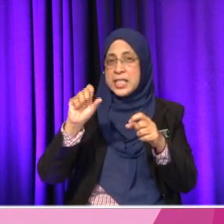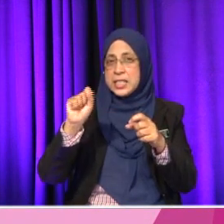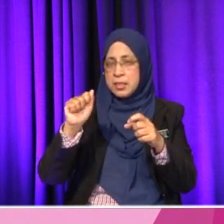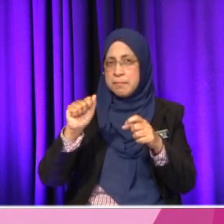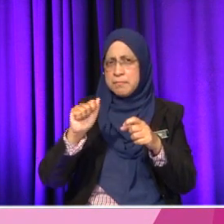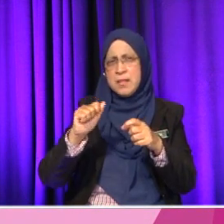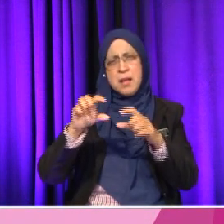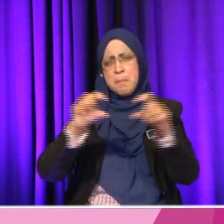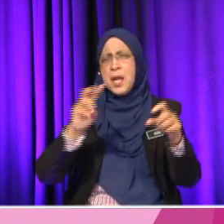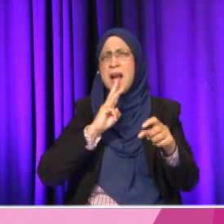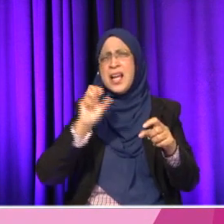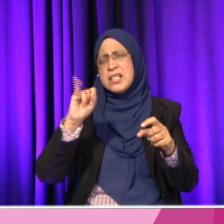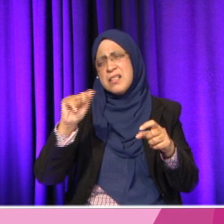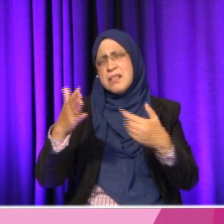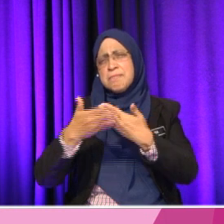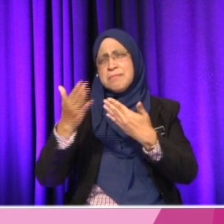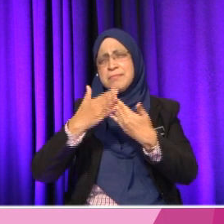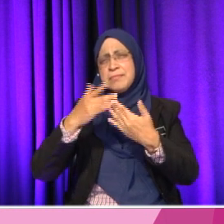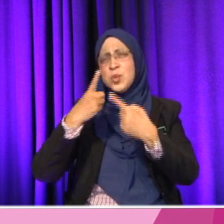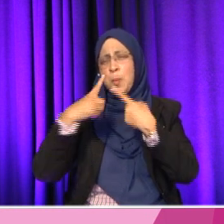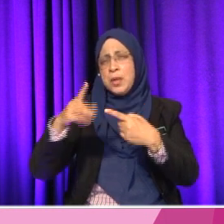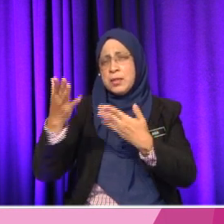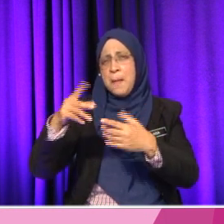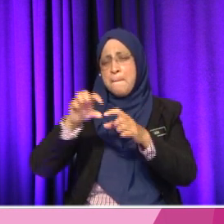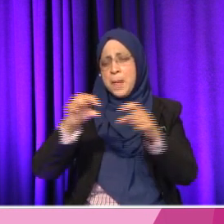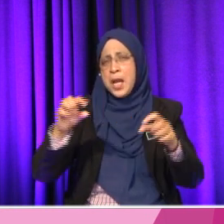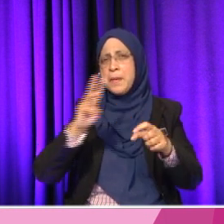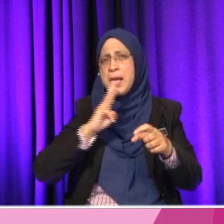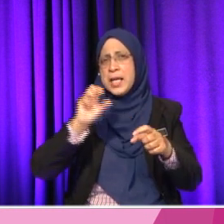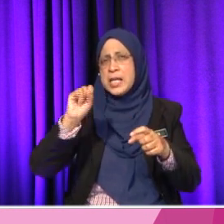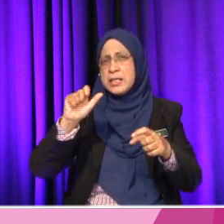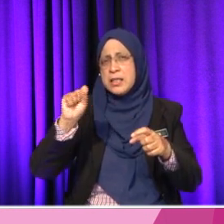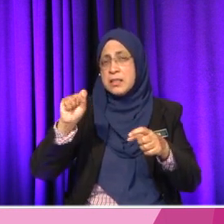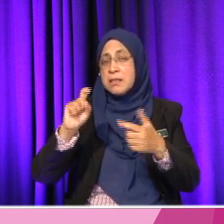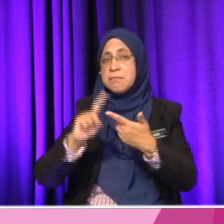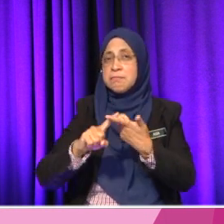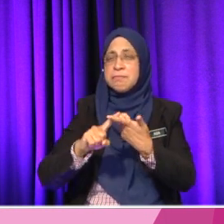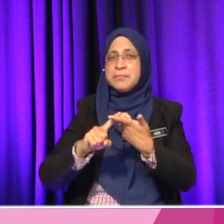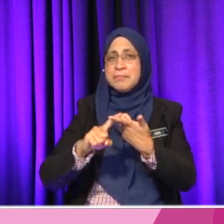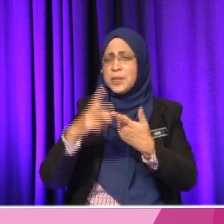Oh, seolah. Jawapan itu dah bagi. Oh, alah. Mudah. Tapi, kita dengan hera lah. Ada orang tak jumpa jawapan.